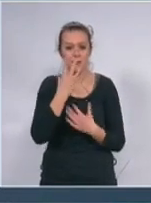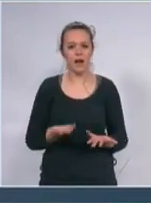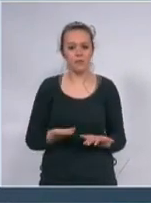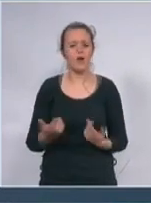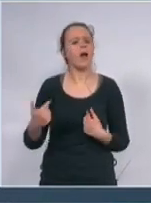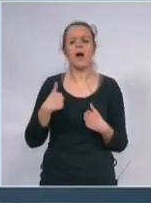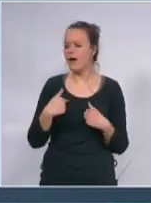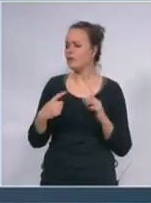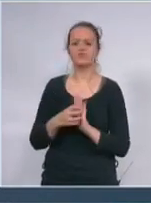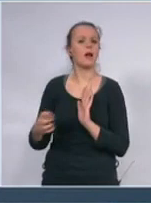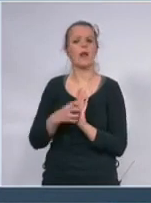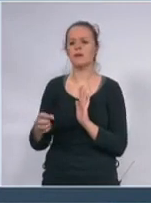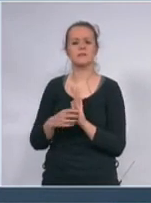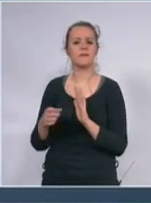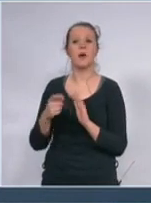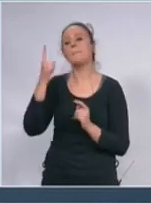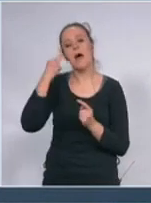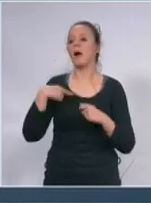borim da nastavim nisam ja na ovom mjestav